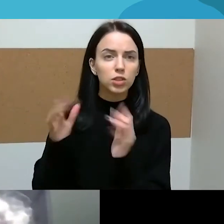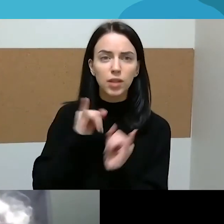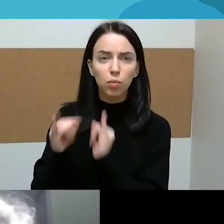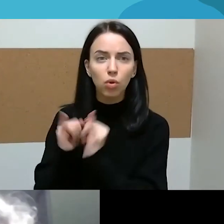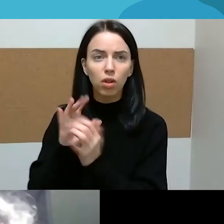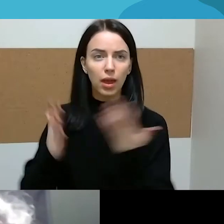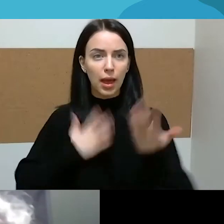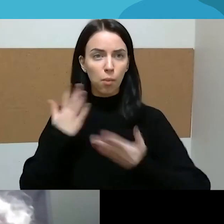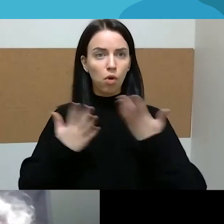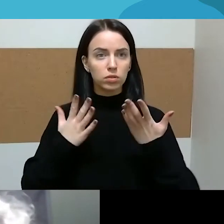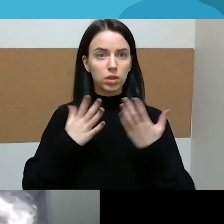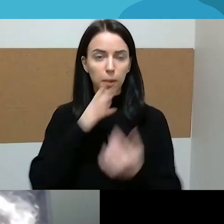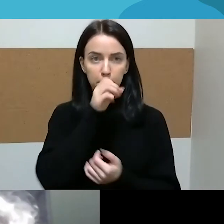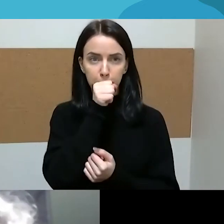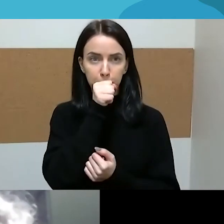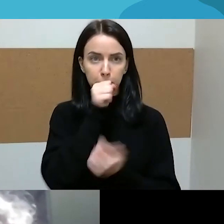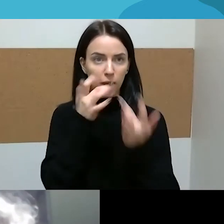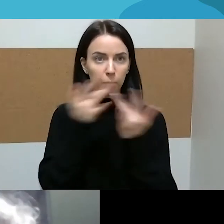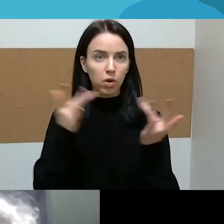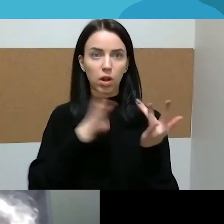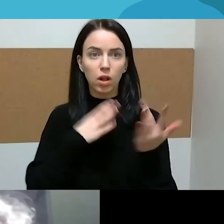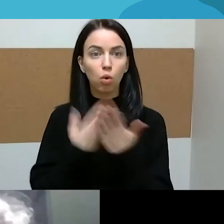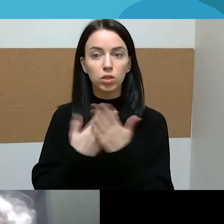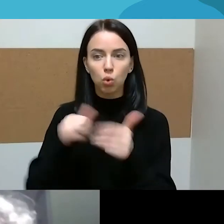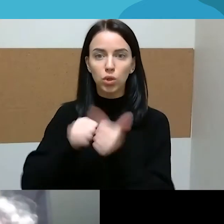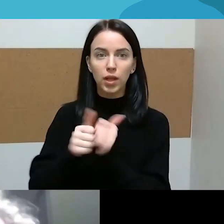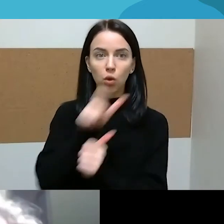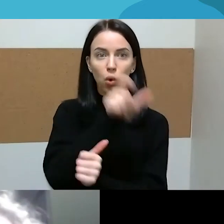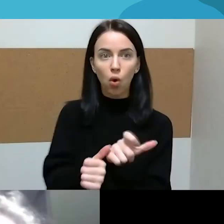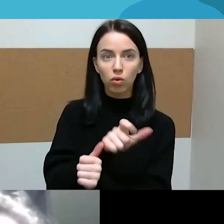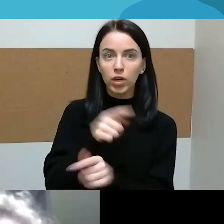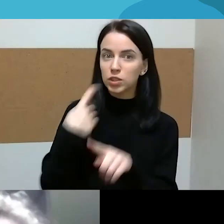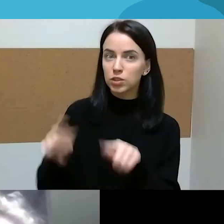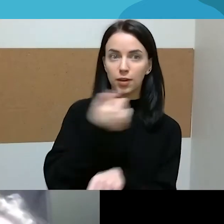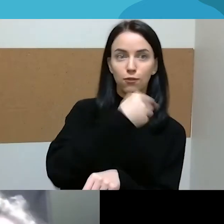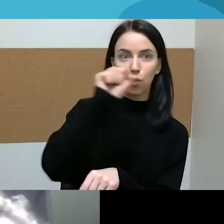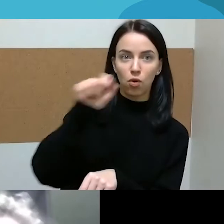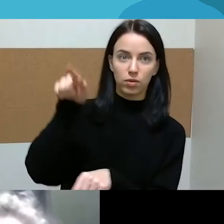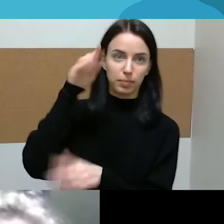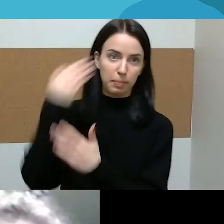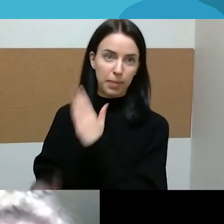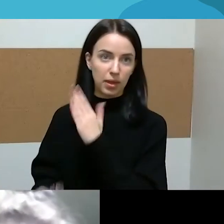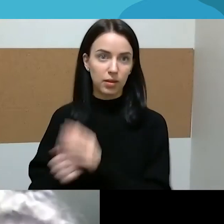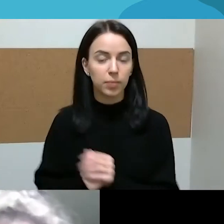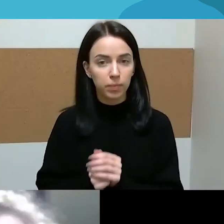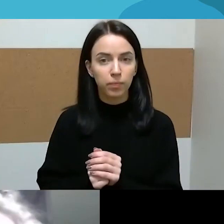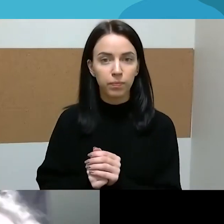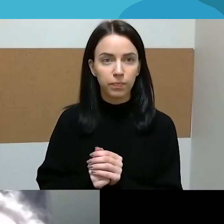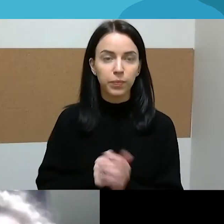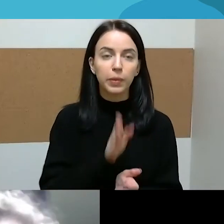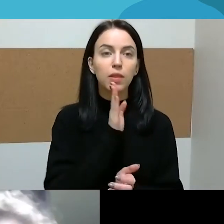emocijas, nes tu negali būti emocingas, nes tavo konkurentas tave iškart čia pariška kažkaip. O tada jau moterim buvo visa tas rytis